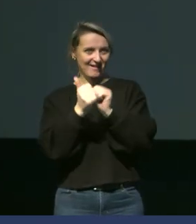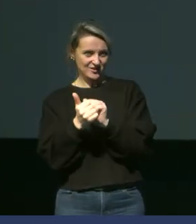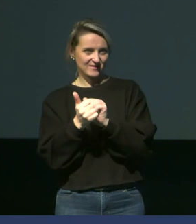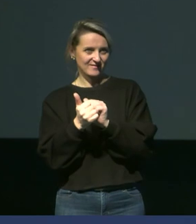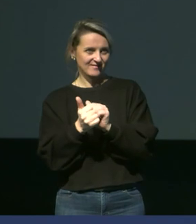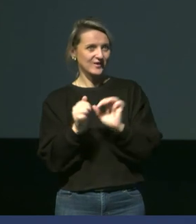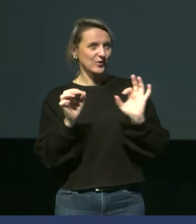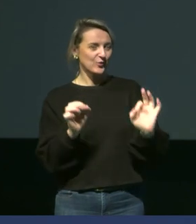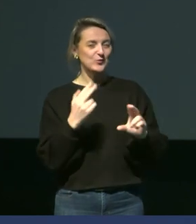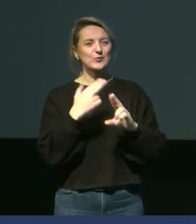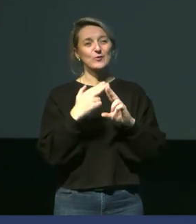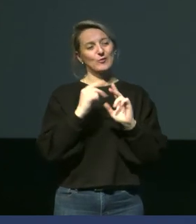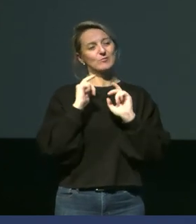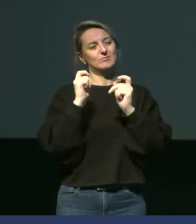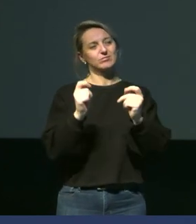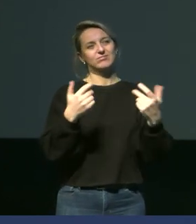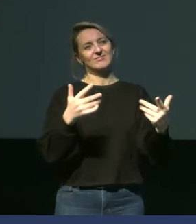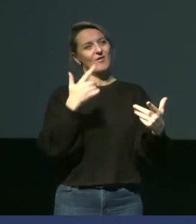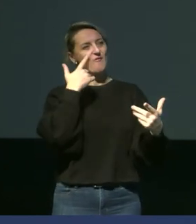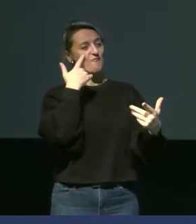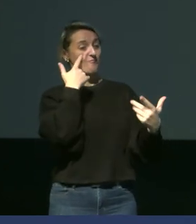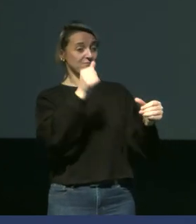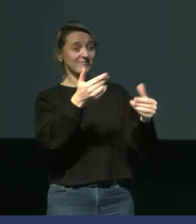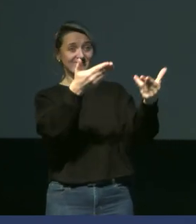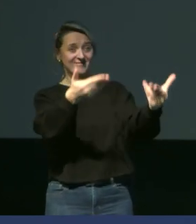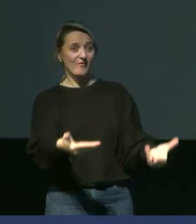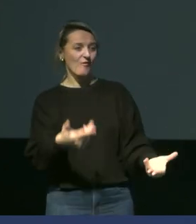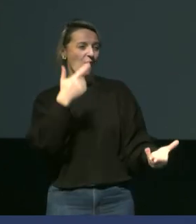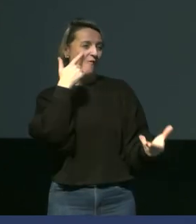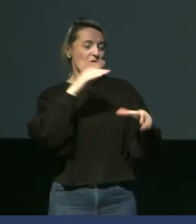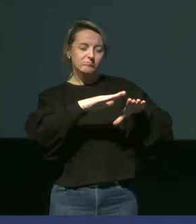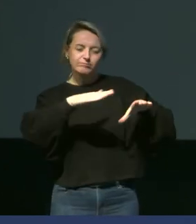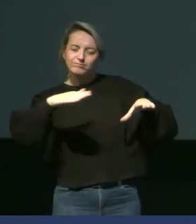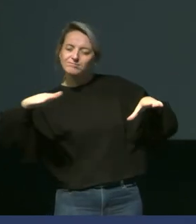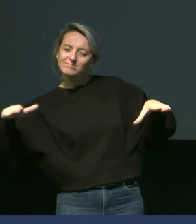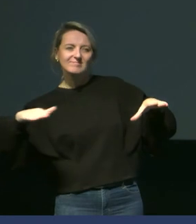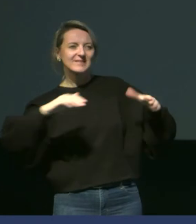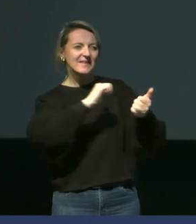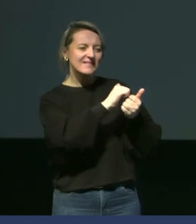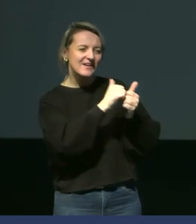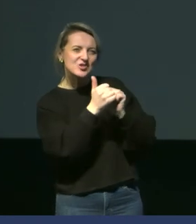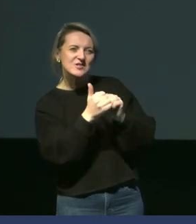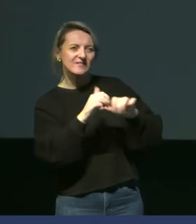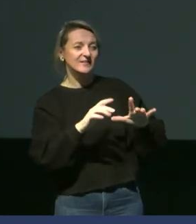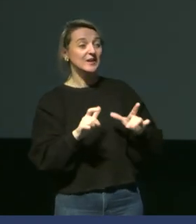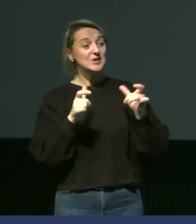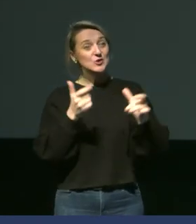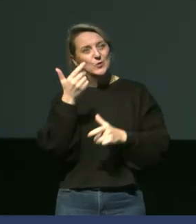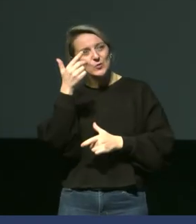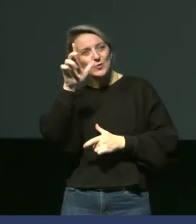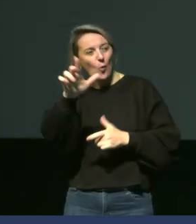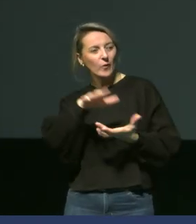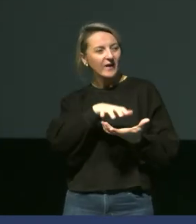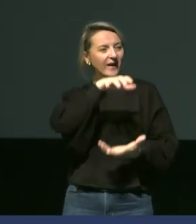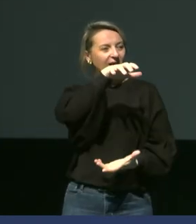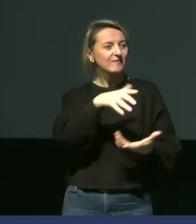bien leur nom lorsqu'on les voit posées sur les congères de neige. Et on a la chance également de voir d'autres individus posés cette